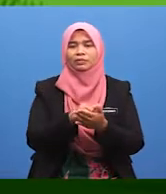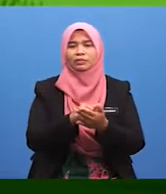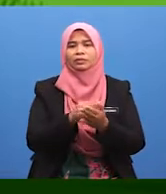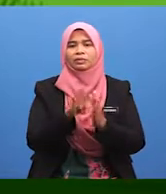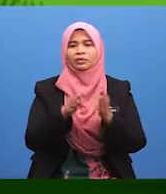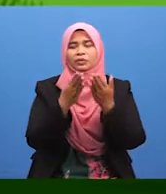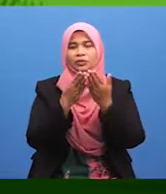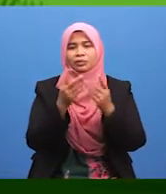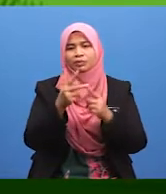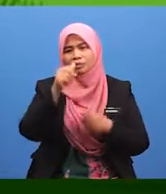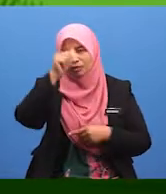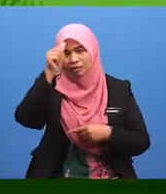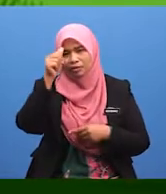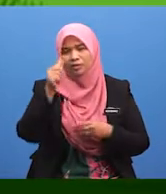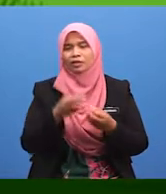Alhamdulillah,